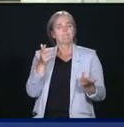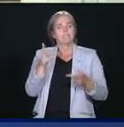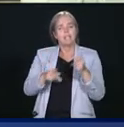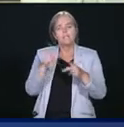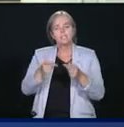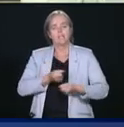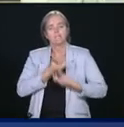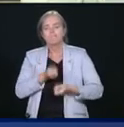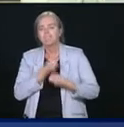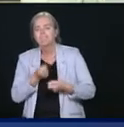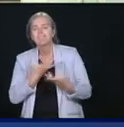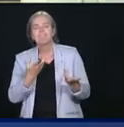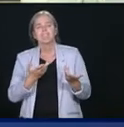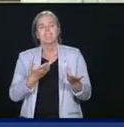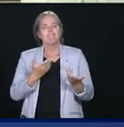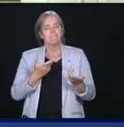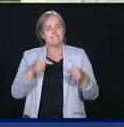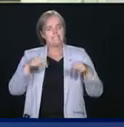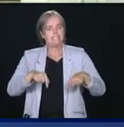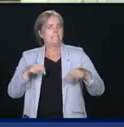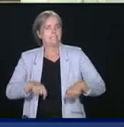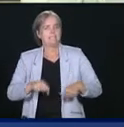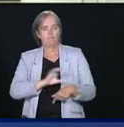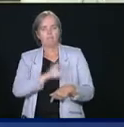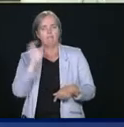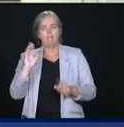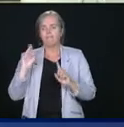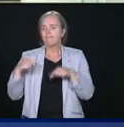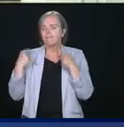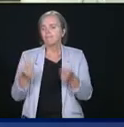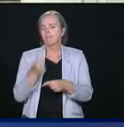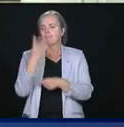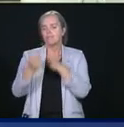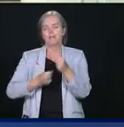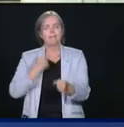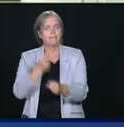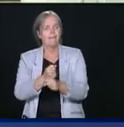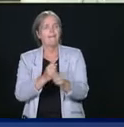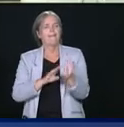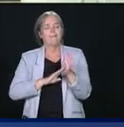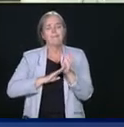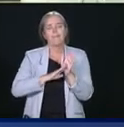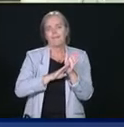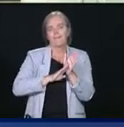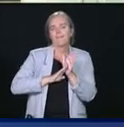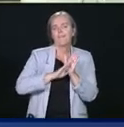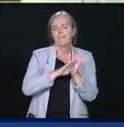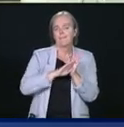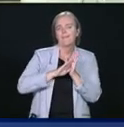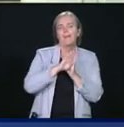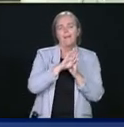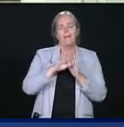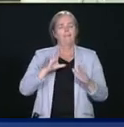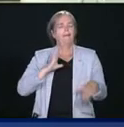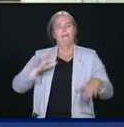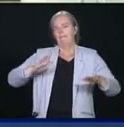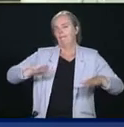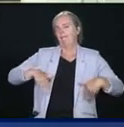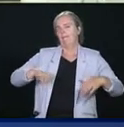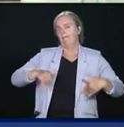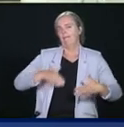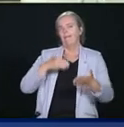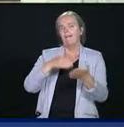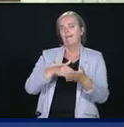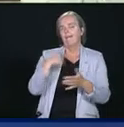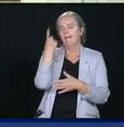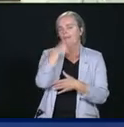le fait qu'on a fait des avancées au fil des dernières années, des dernières décennies, il y a encore beaucoup de travail à faire. Nous devons être